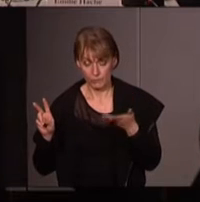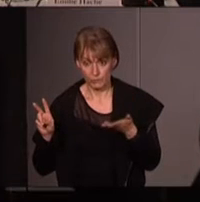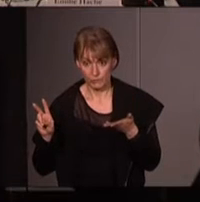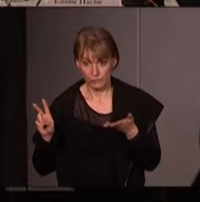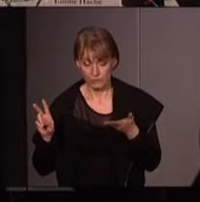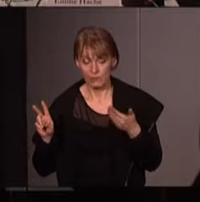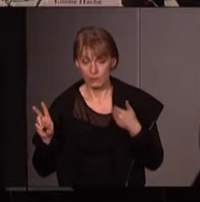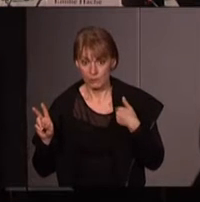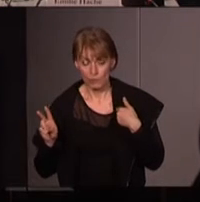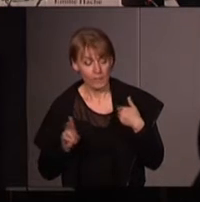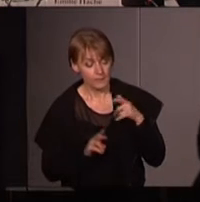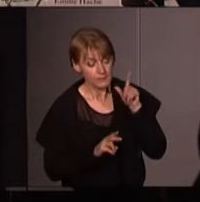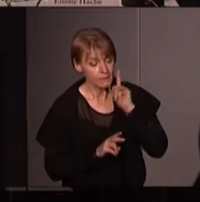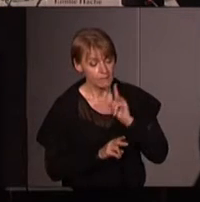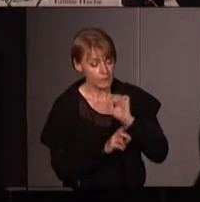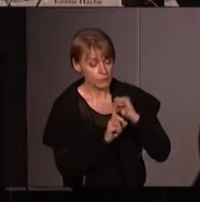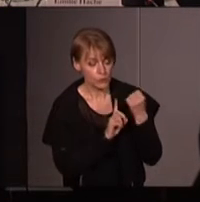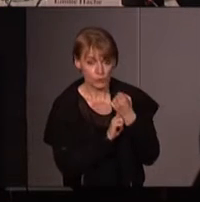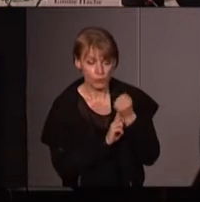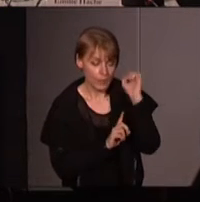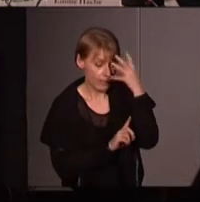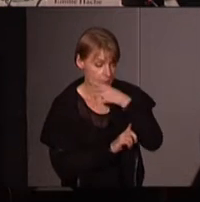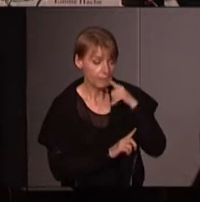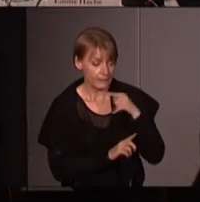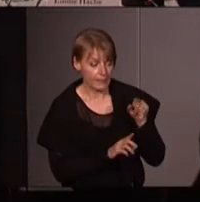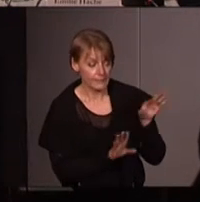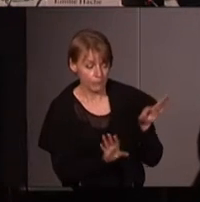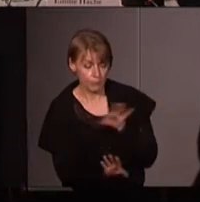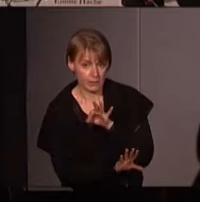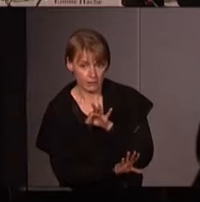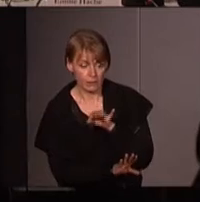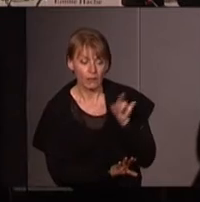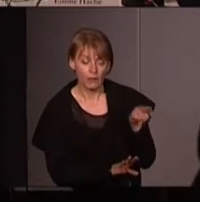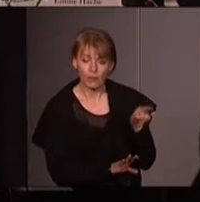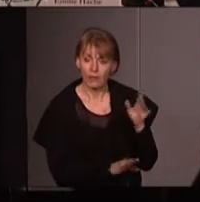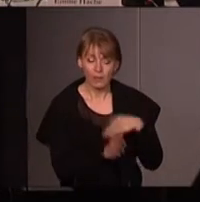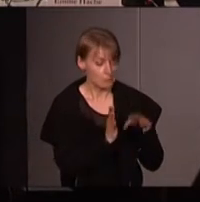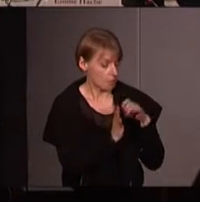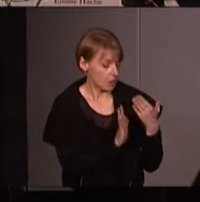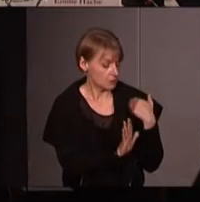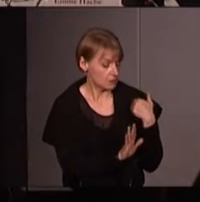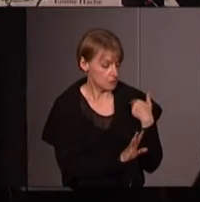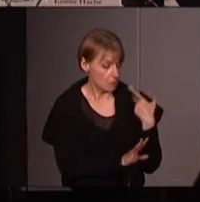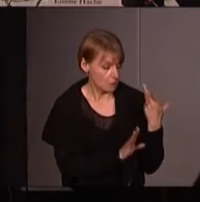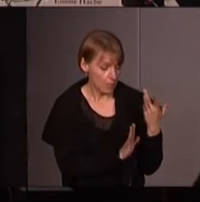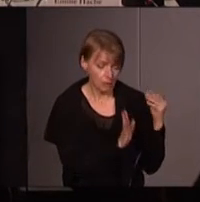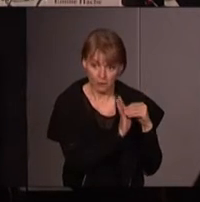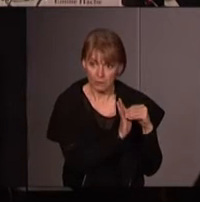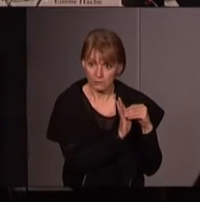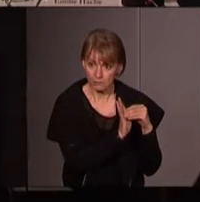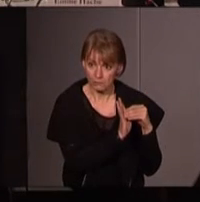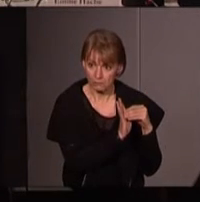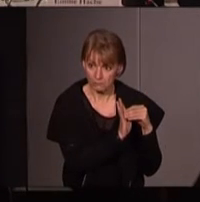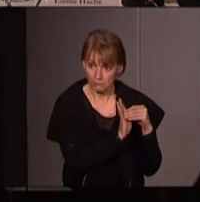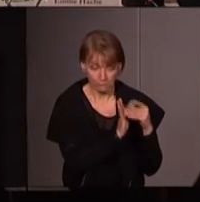que j'ai empruntée à une sociologue américaine qui s'appelle Giovanna Di Quiro qu'elle a utilisée dans un article récent il ne'agit pas de réduire tout ce qu raconte à ça mais à un moment